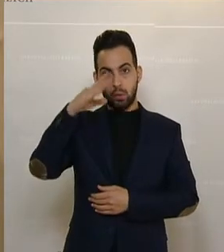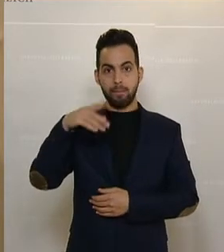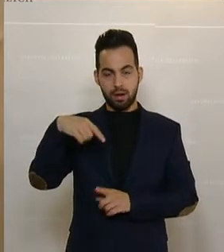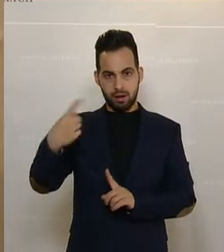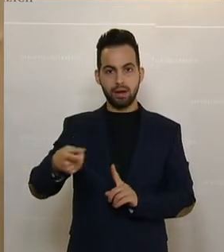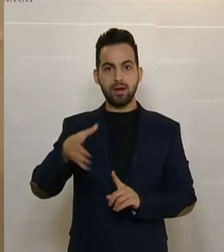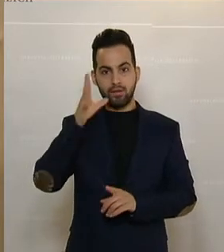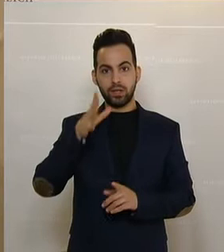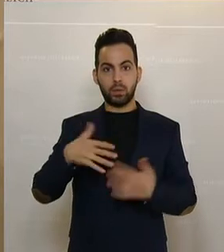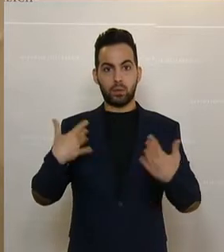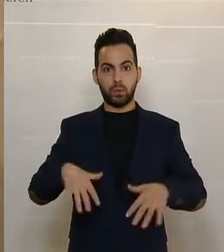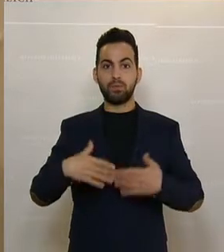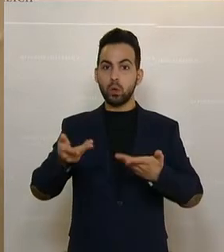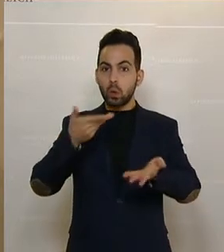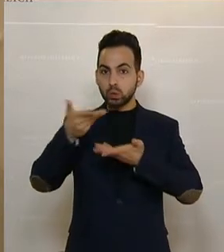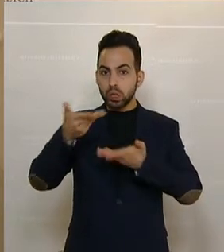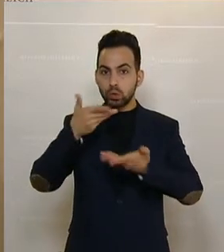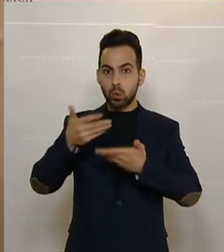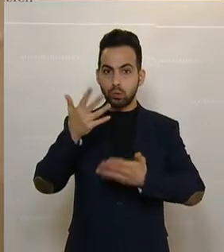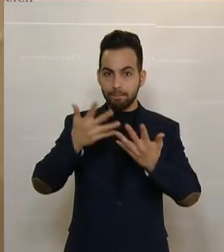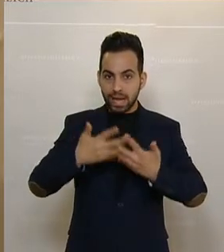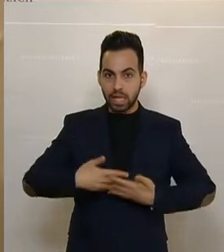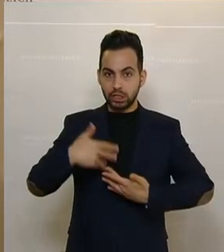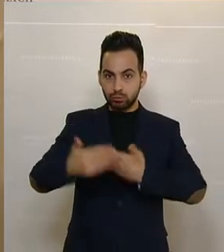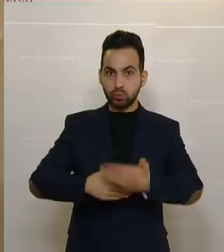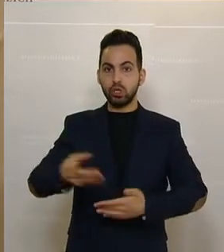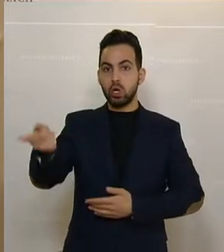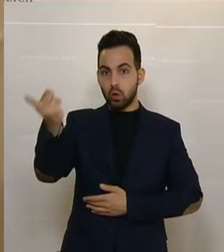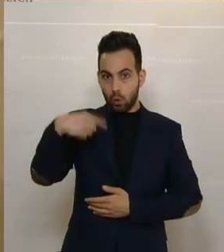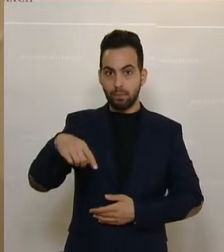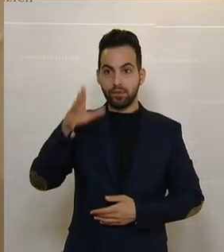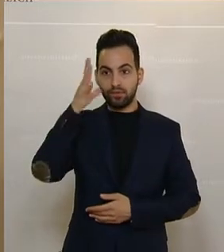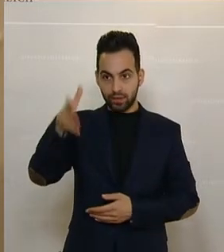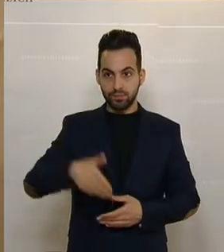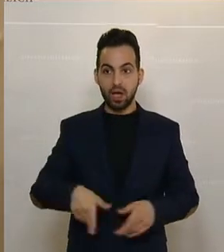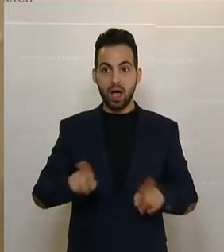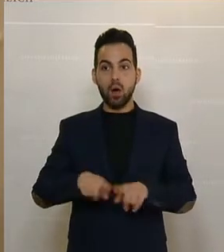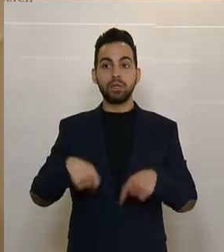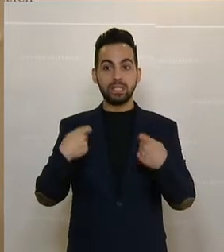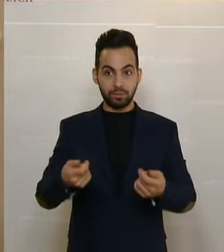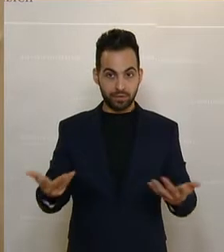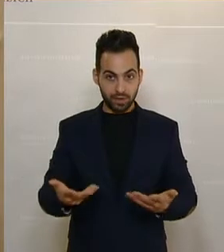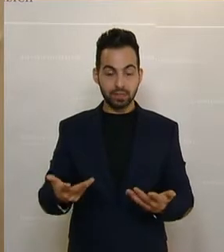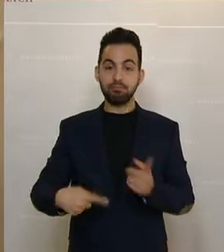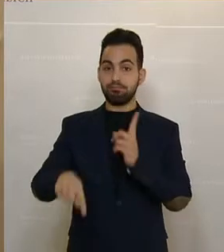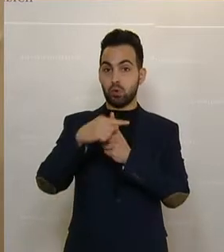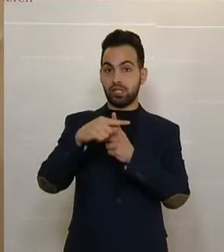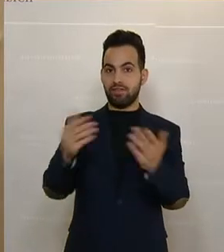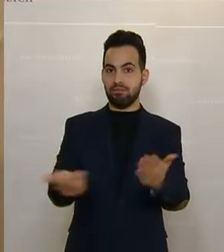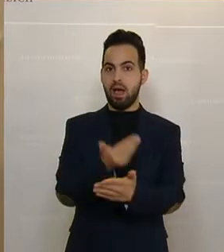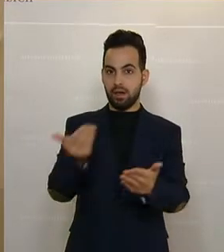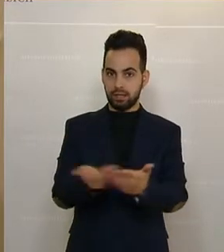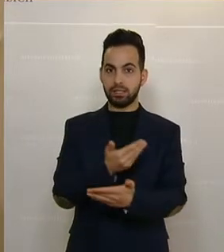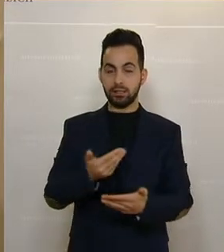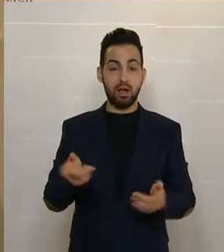ganz breiten Konsultationsmechanismus auch ins Leben führen. Und es gibt auch, und das ist schon die positive Nachricht,